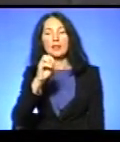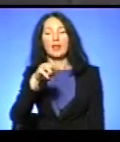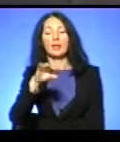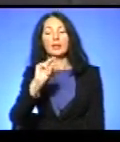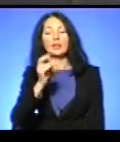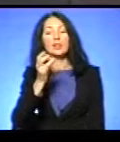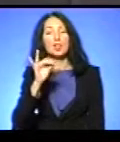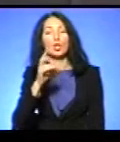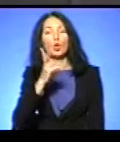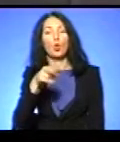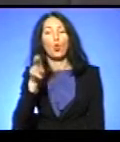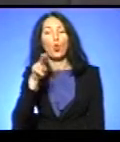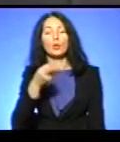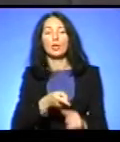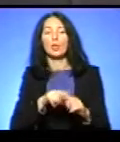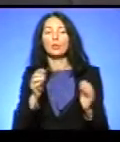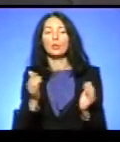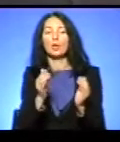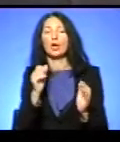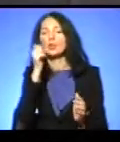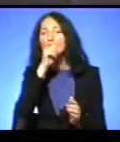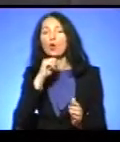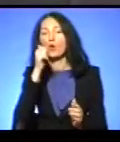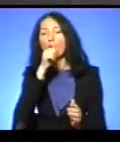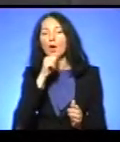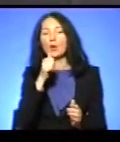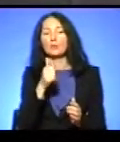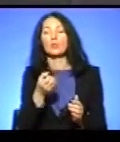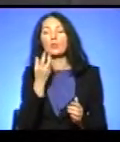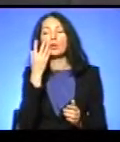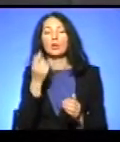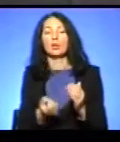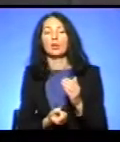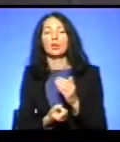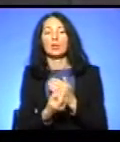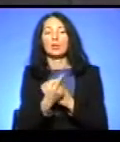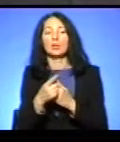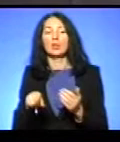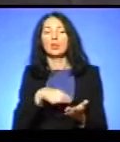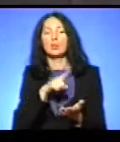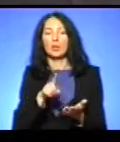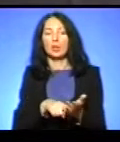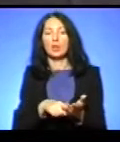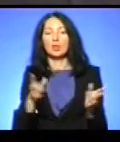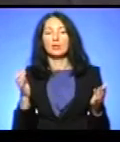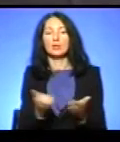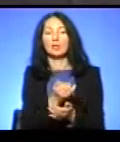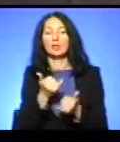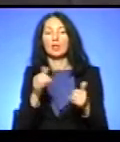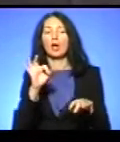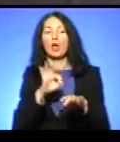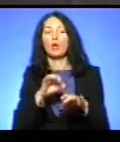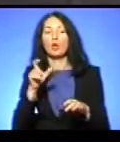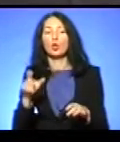Він зберігається руками. І коли настає питання знайти для хворої людини необхідного донора,